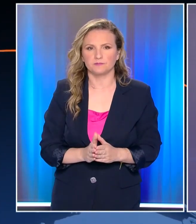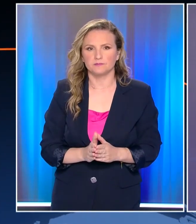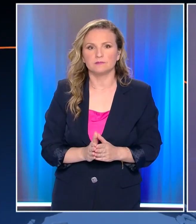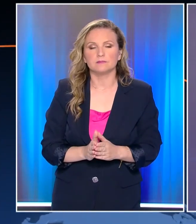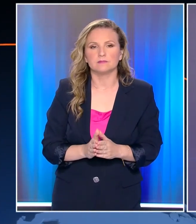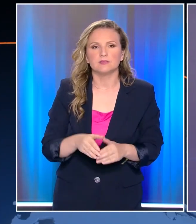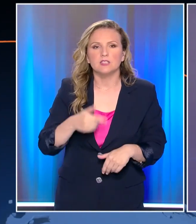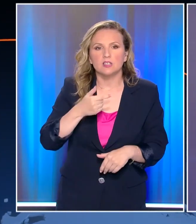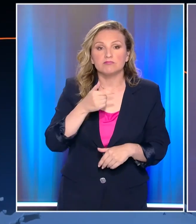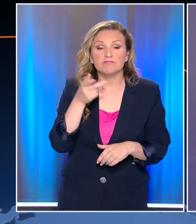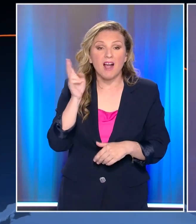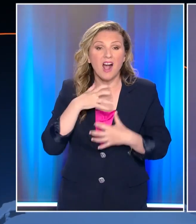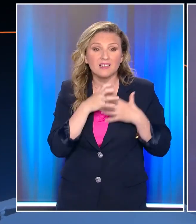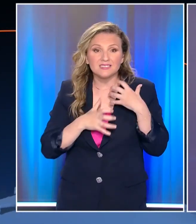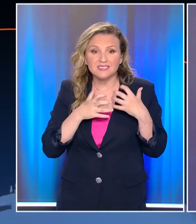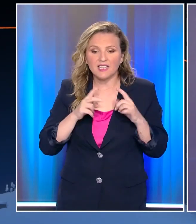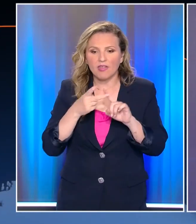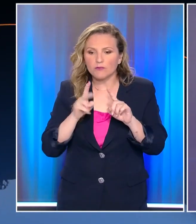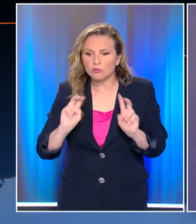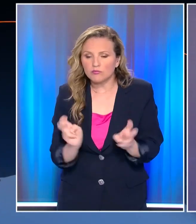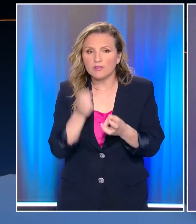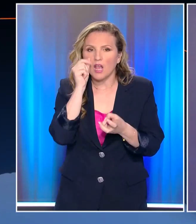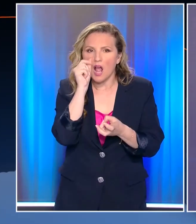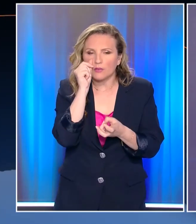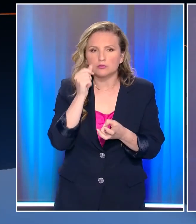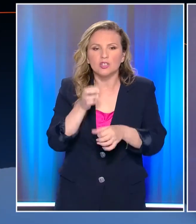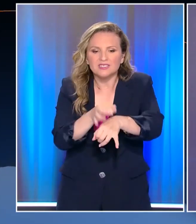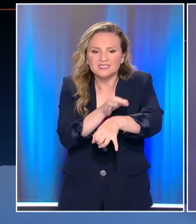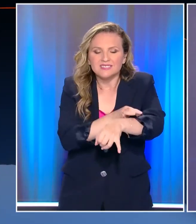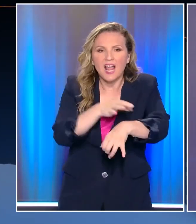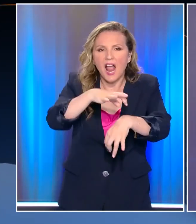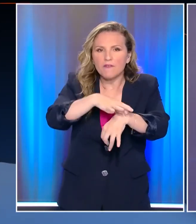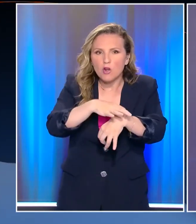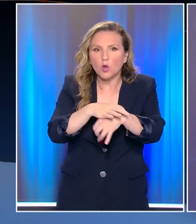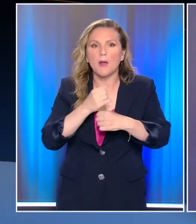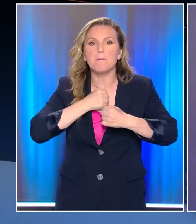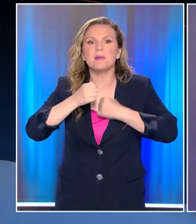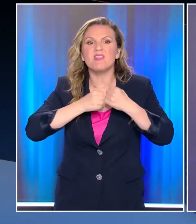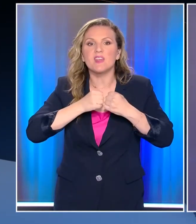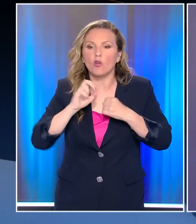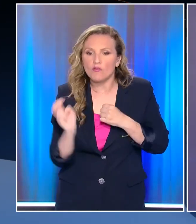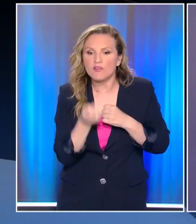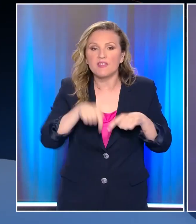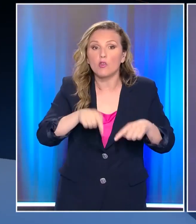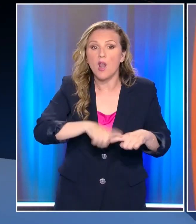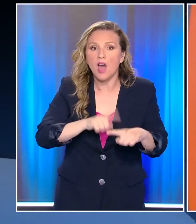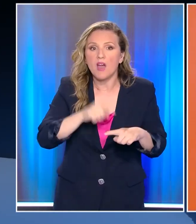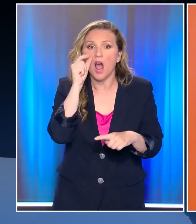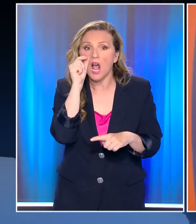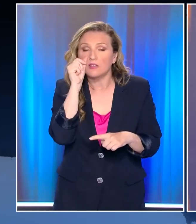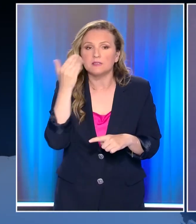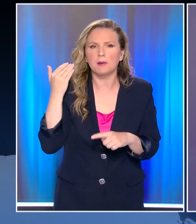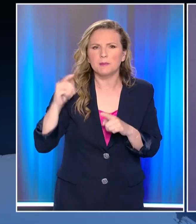σημάνει στις αρχές για το δεύτερο κρούσμα της ευλογιάς των πηθήκων που εμφανίστηκε στη χώρα μας. Πρόκειται για έναν άνδρα που είχε